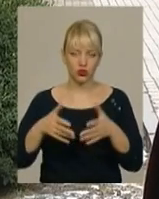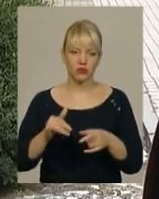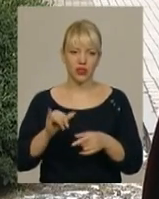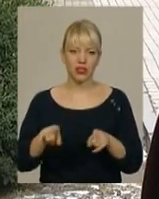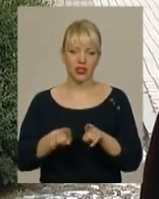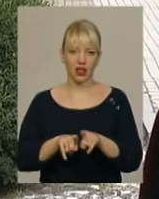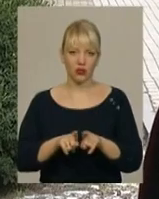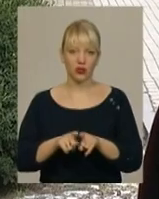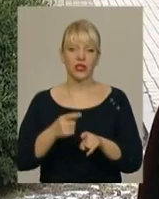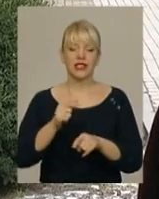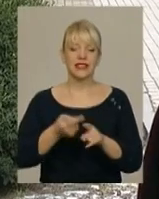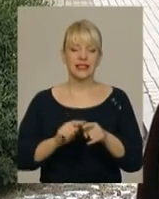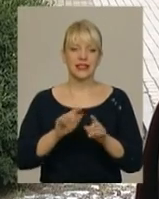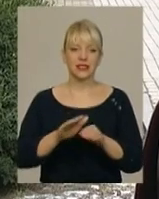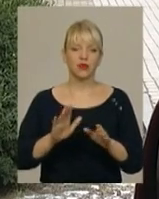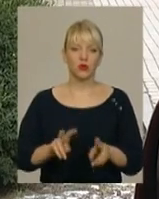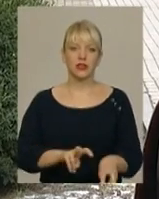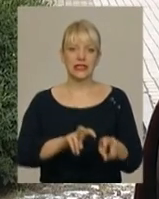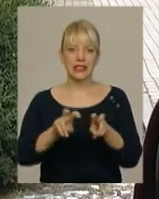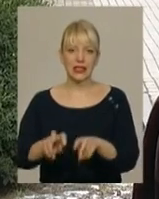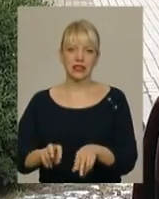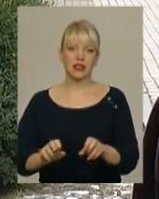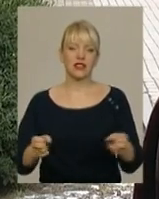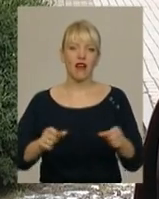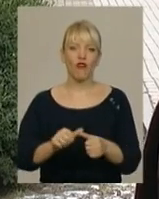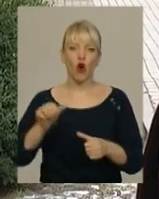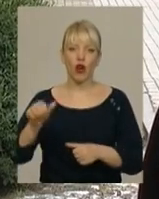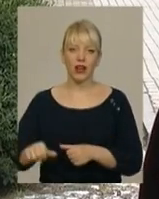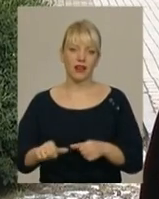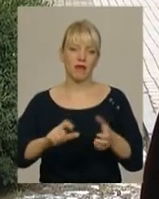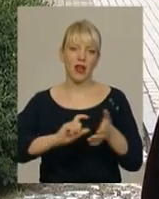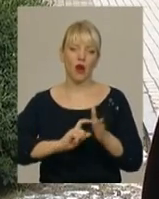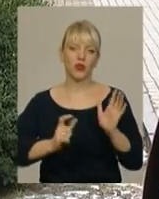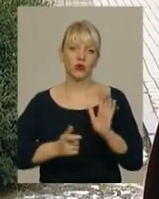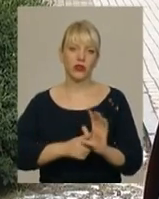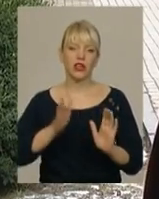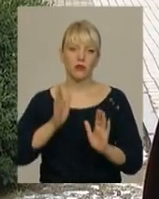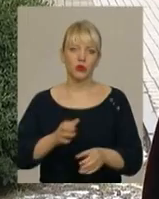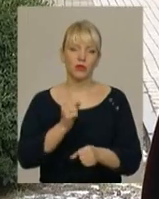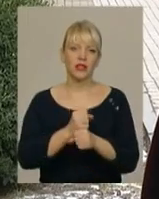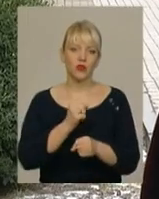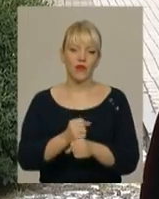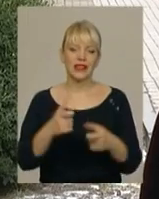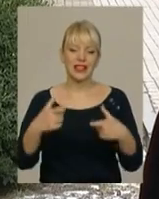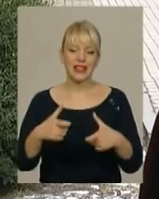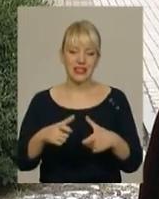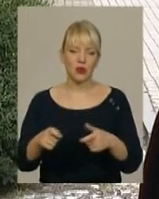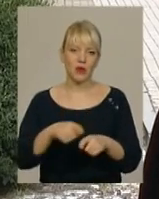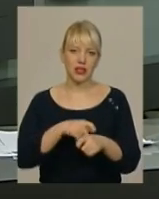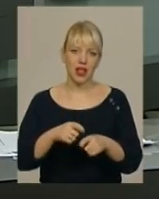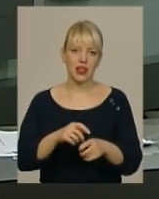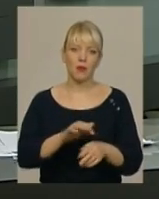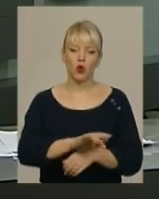Крім того, такі діти будуть садитися в окремій аудиторії і будуть працювати за тестовими матеріалами по шрифту Брайна.